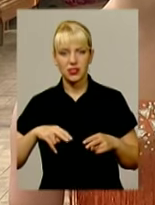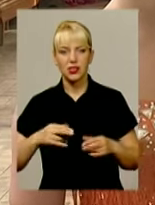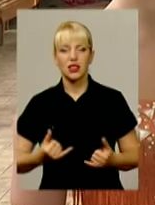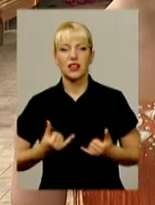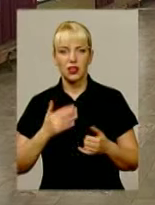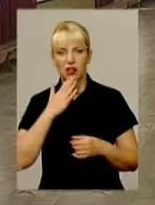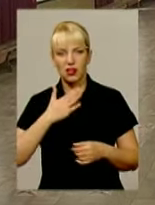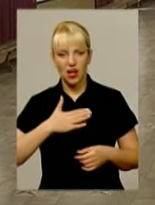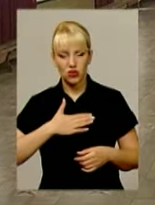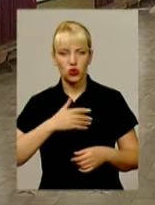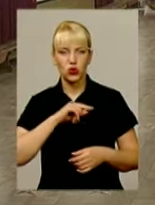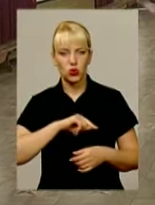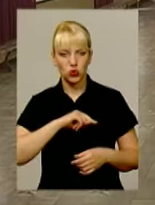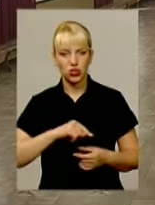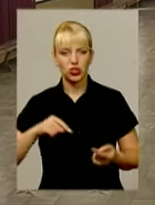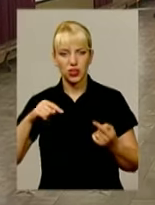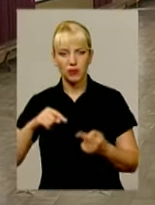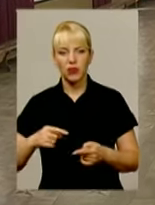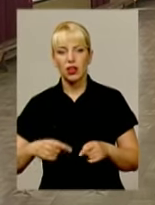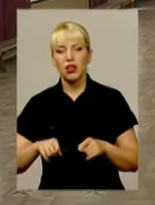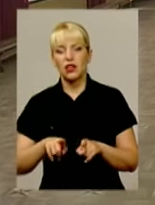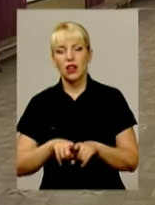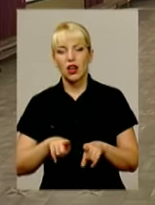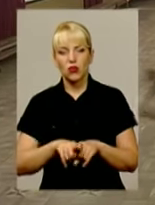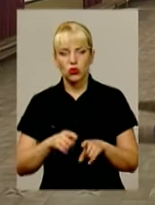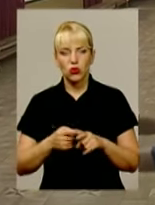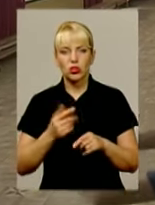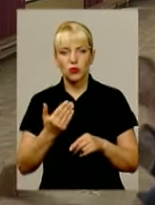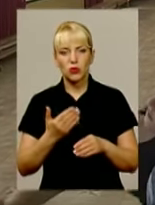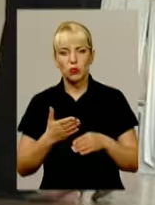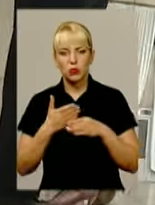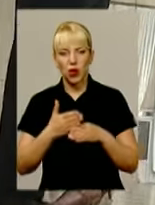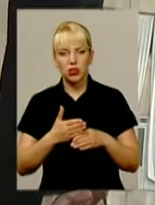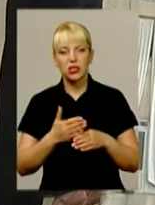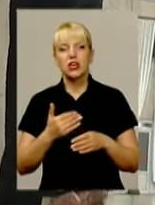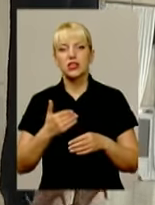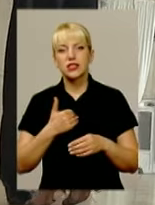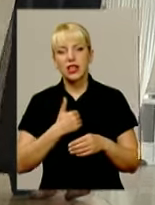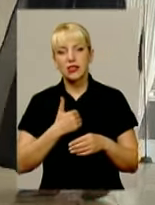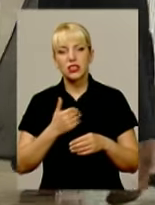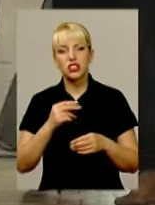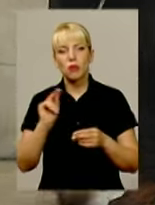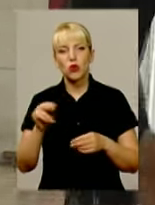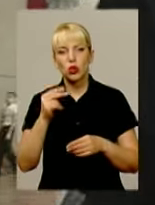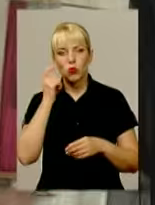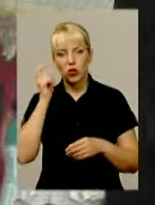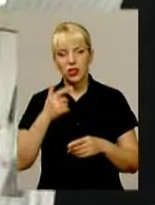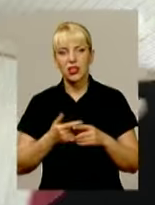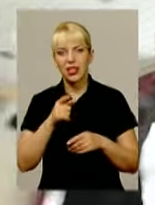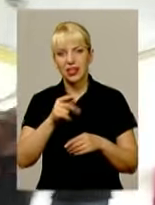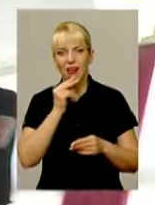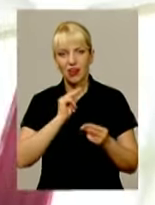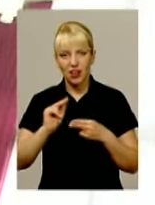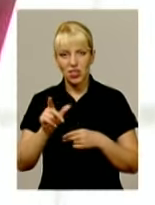нашої душі. Руки наполегливих тренувань допомогли юним танцюристам стати чемпіонами України. І як найкраща пара країни, вони отримали право